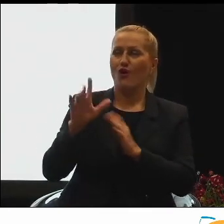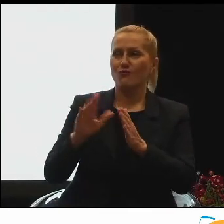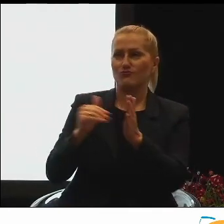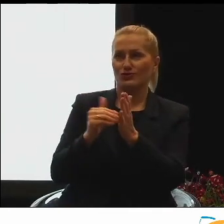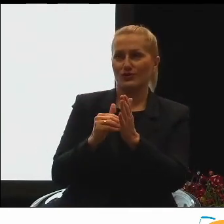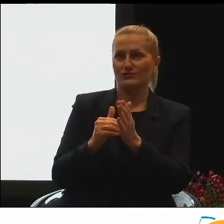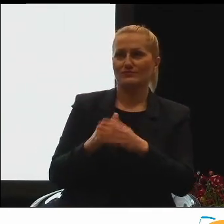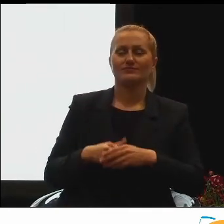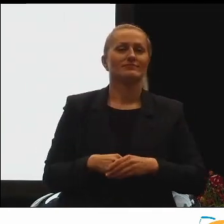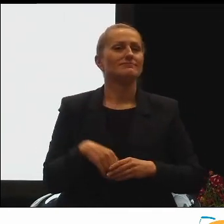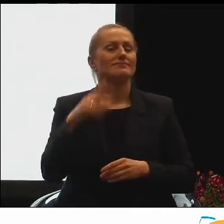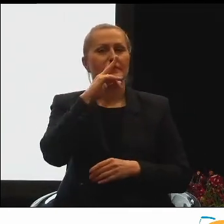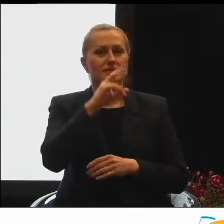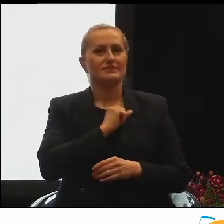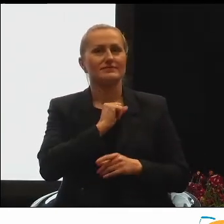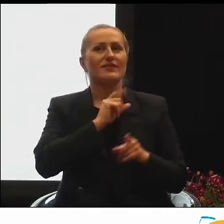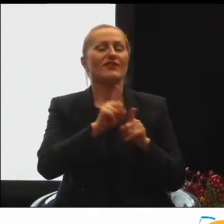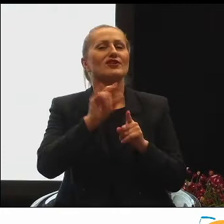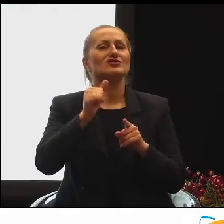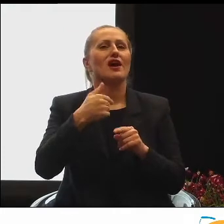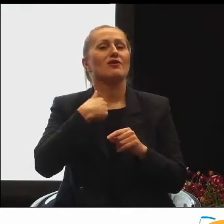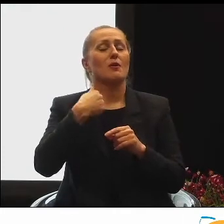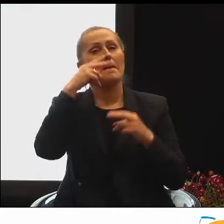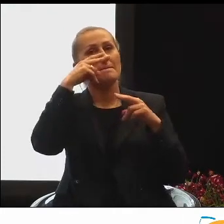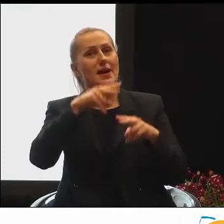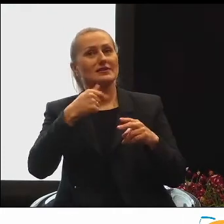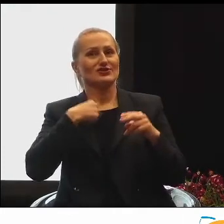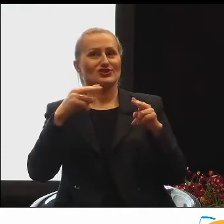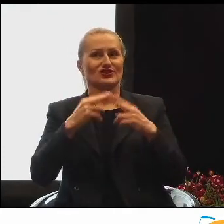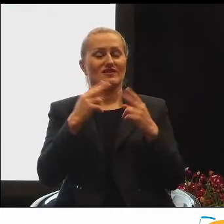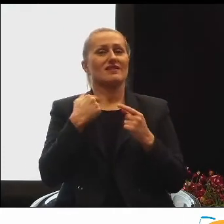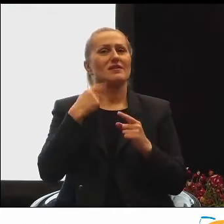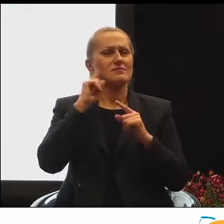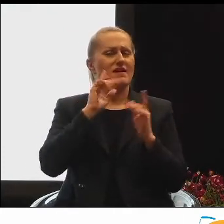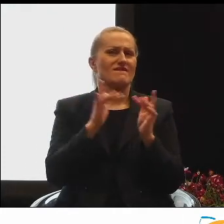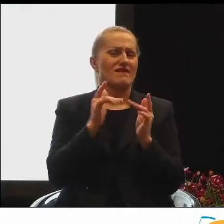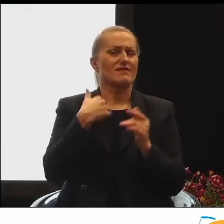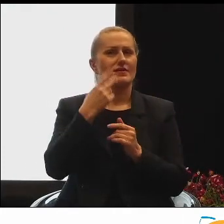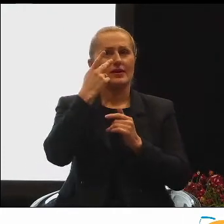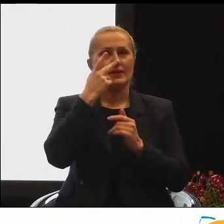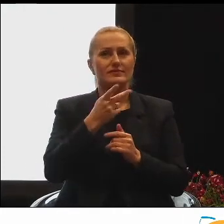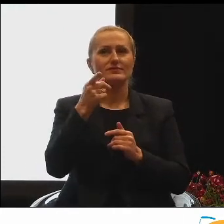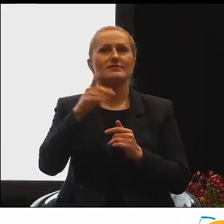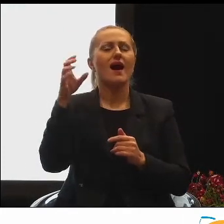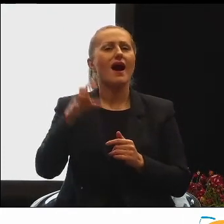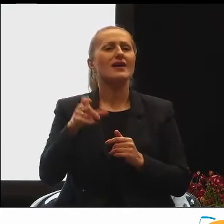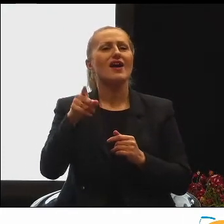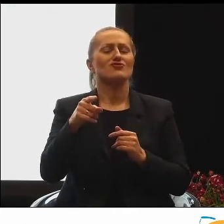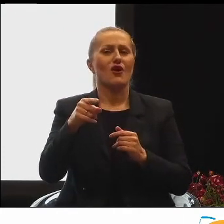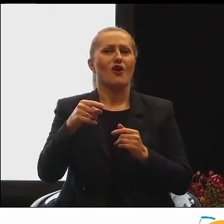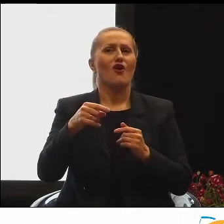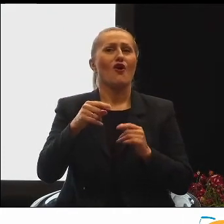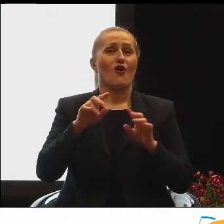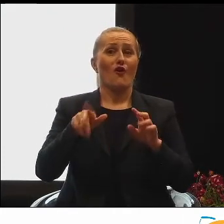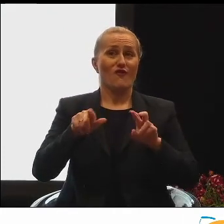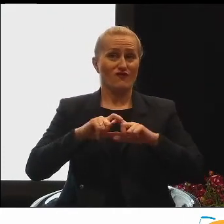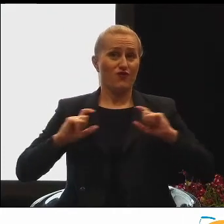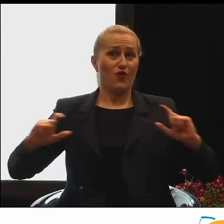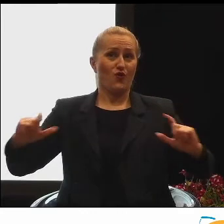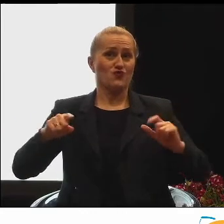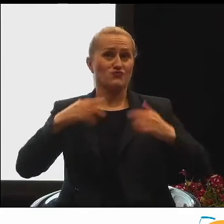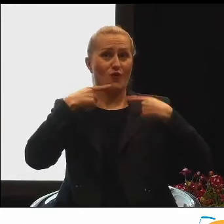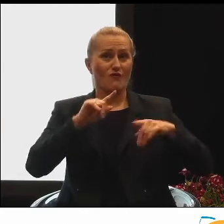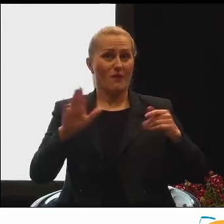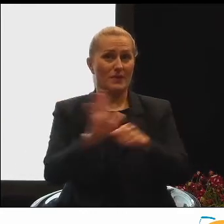zauważalne także po postrzeni dziennikarskiej, bo rzeczywiście ja zauważyłem to, że jeśli chodzi o agendę w formie odpowiedzialnego biznesu, to